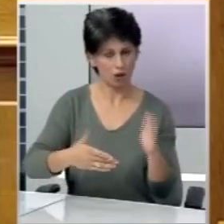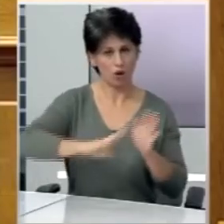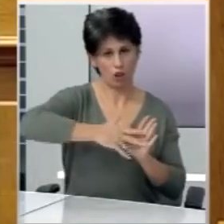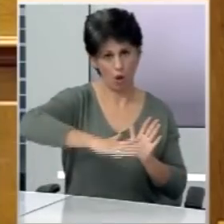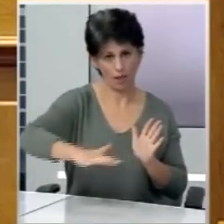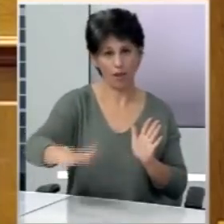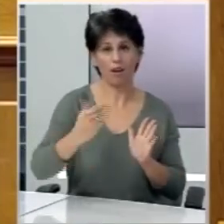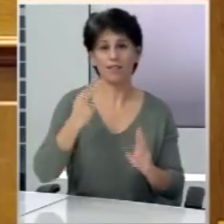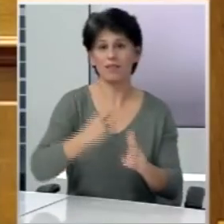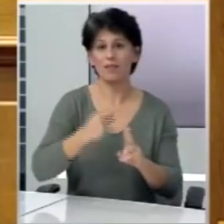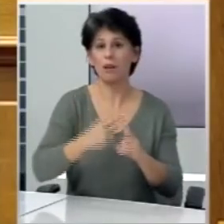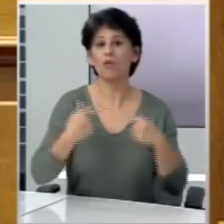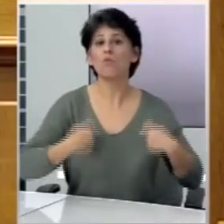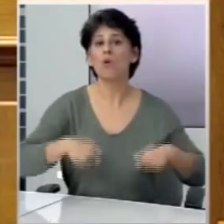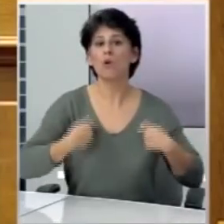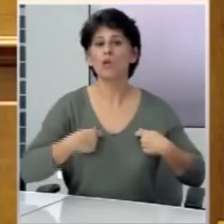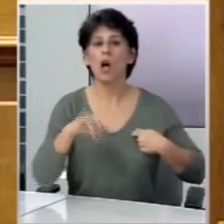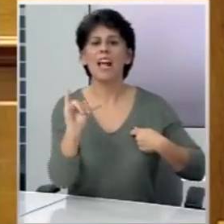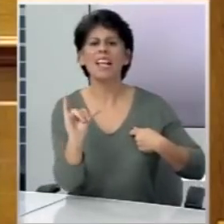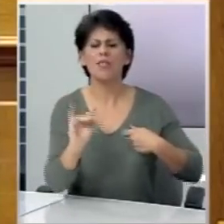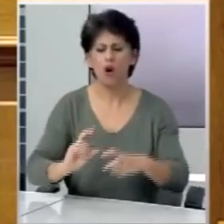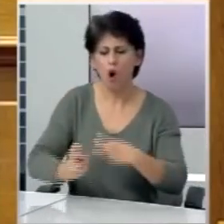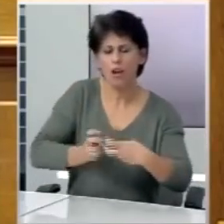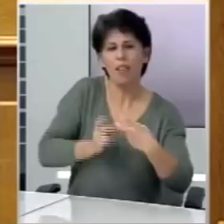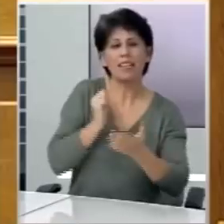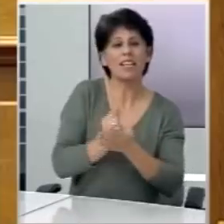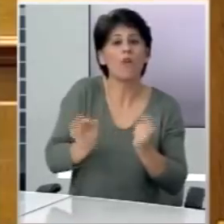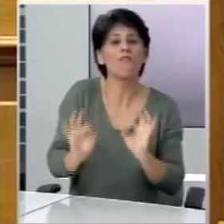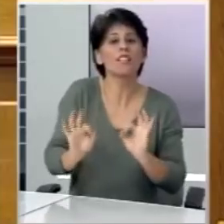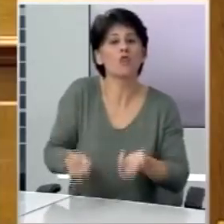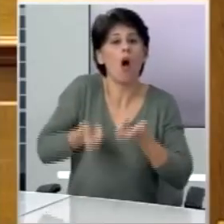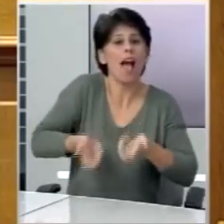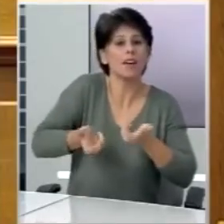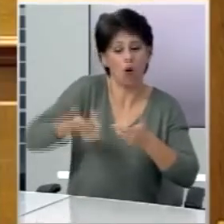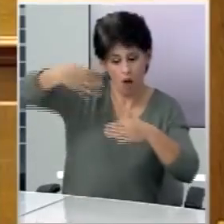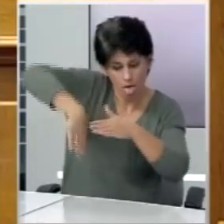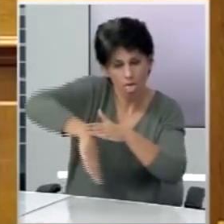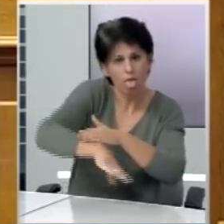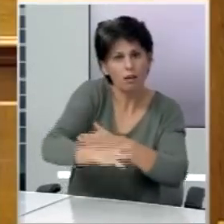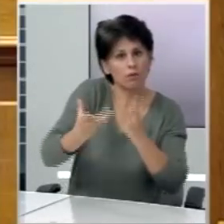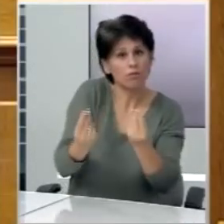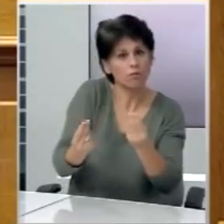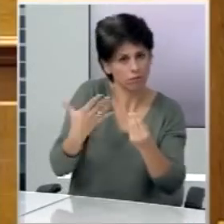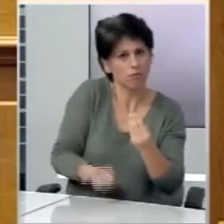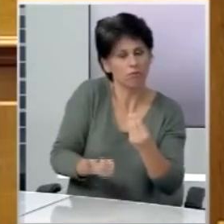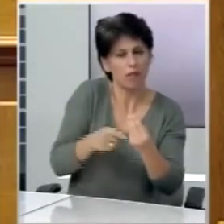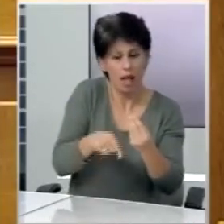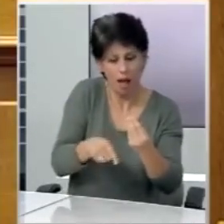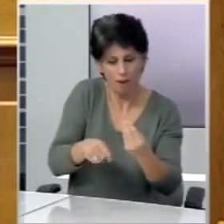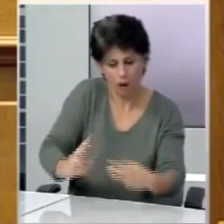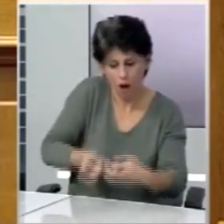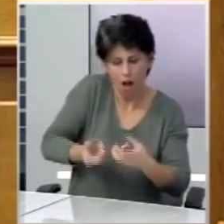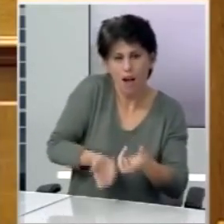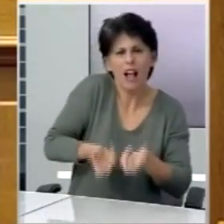σημαντικά και πλούσια κοιτάσματα υδρογονανθράκων, κυρίως φυσικού αερίου. Και αυτά τα κοιτάσματα θέλει να τα